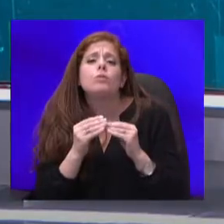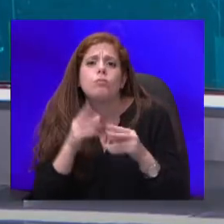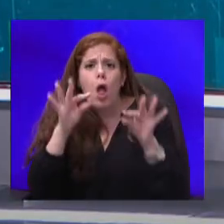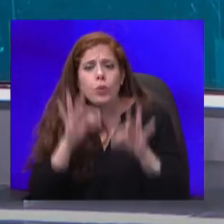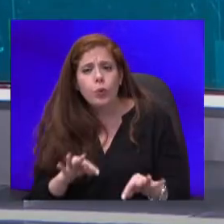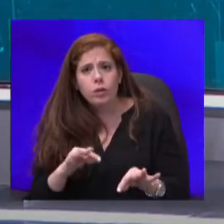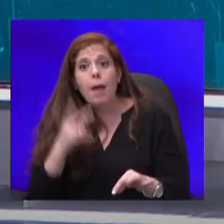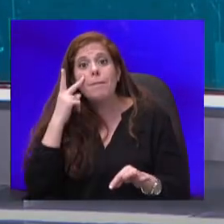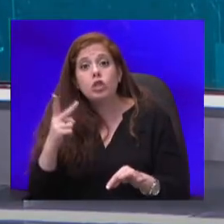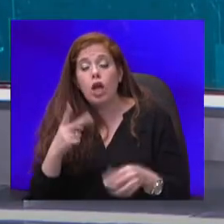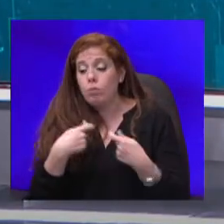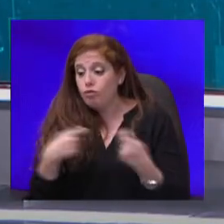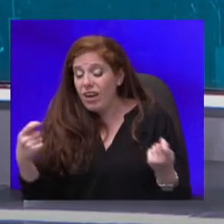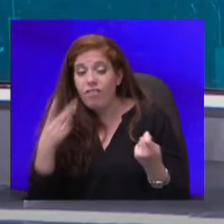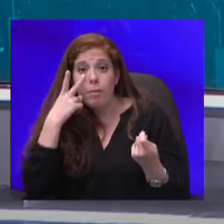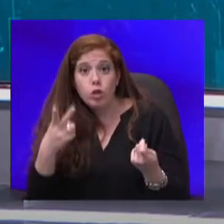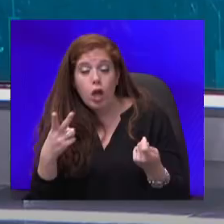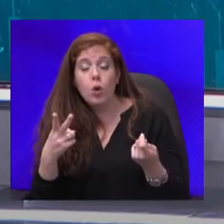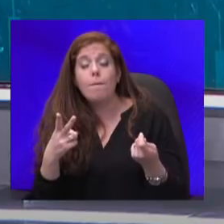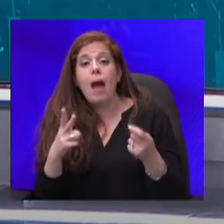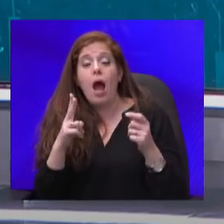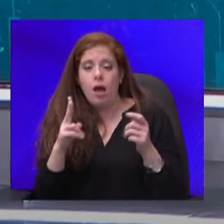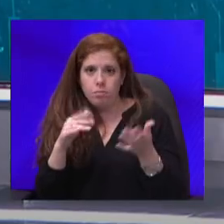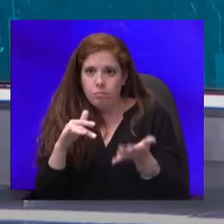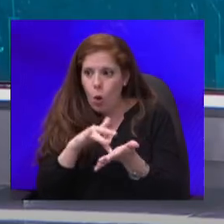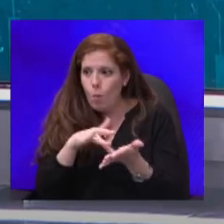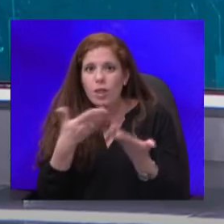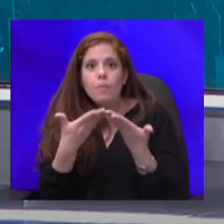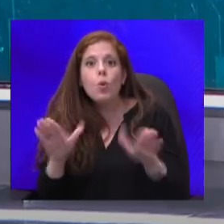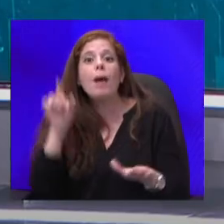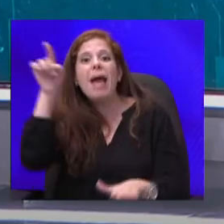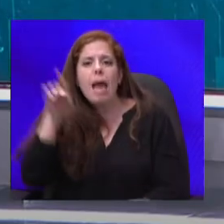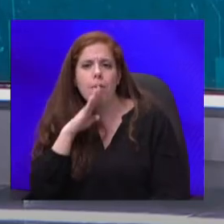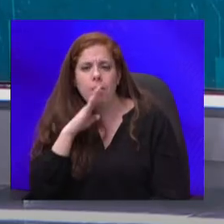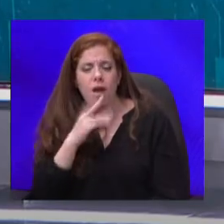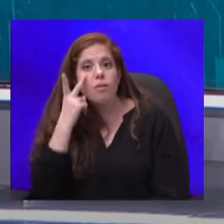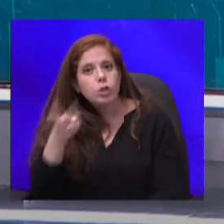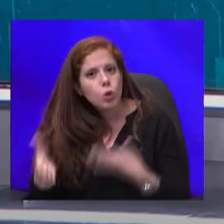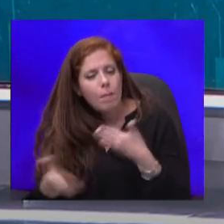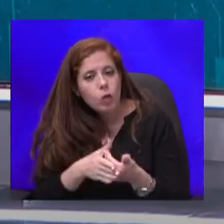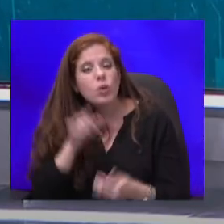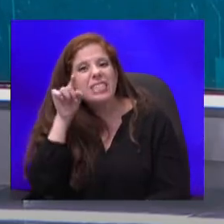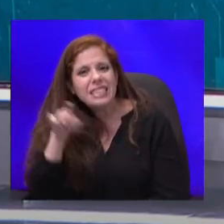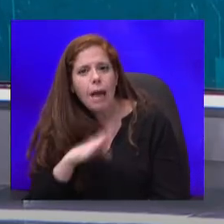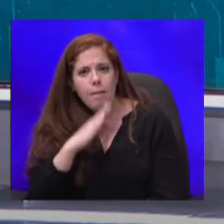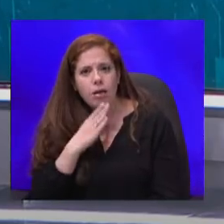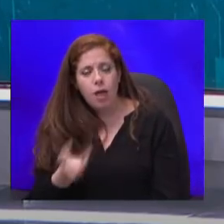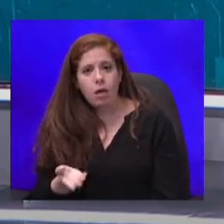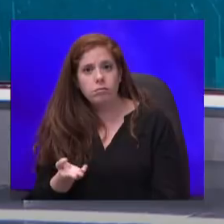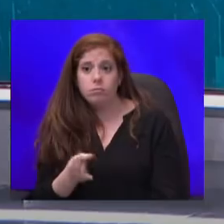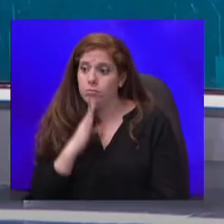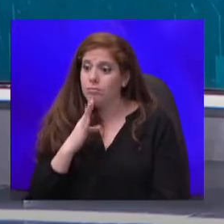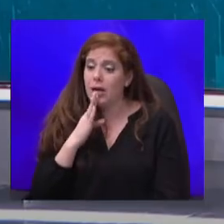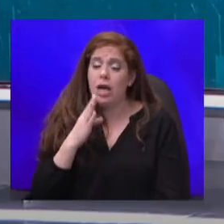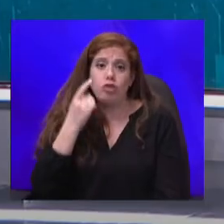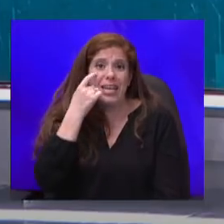ברחובות הפתוחים, אין הבעיה. ומה שראינו בחתונות, אין הבעיה. הבעיה שכנראה אין מספיק כנסות